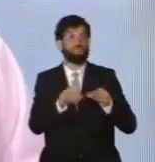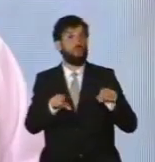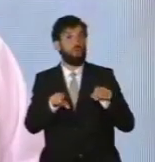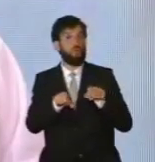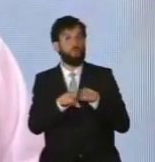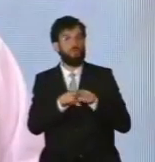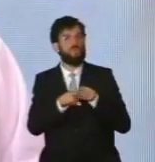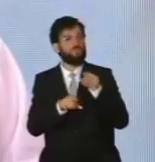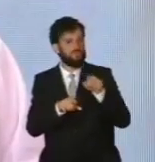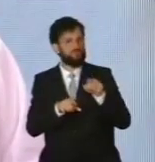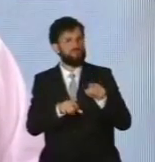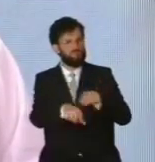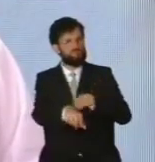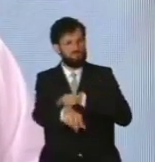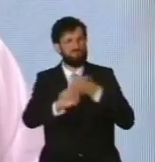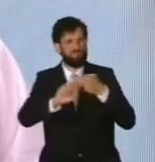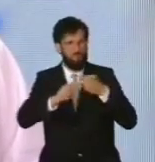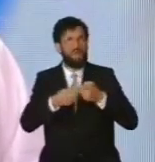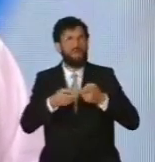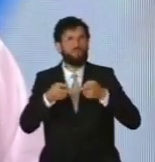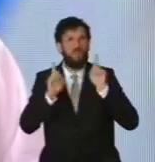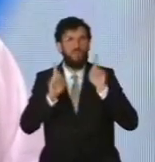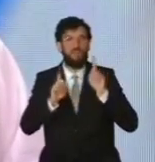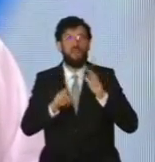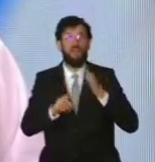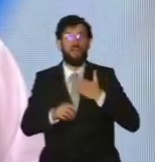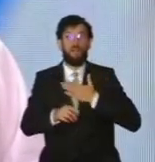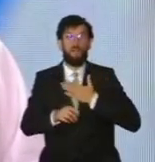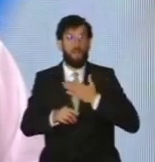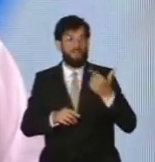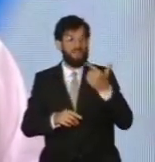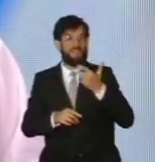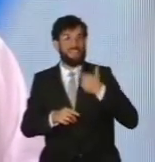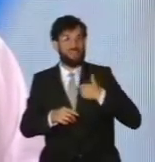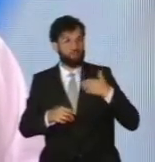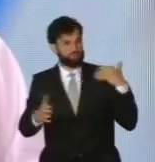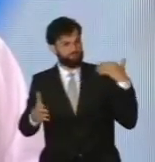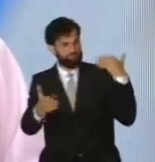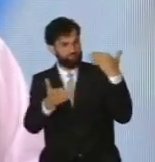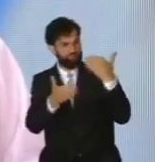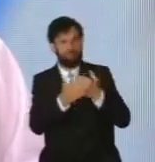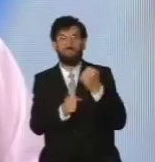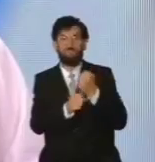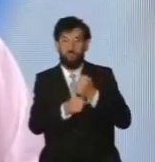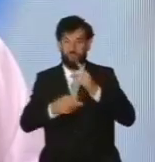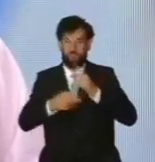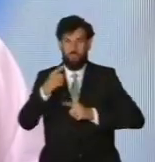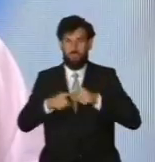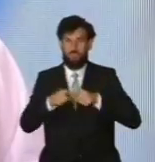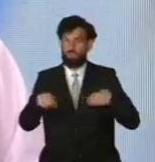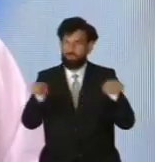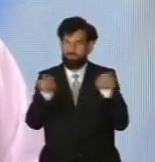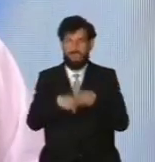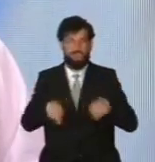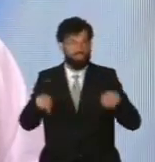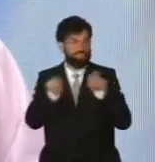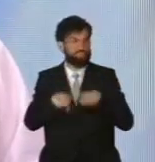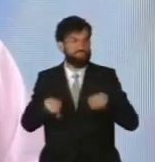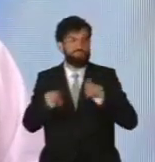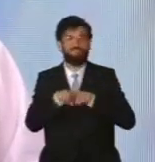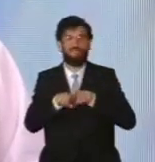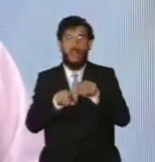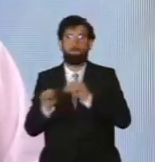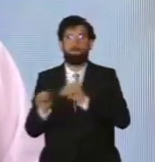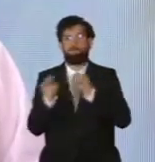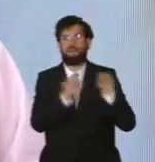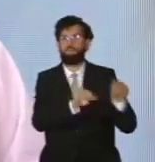To je dlhodobý problém Slovenské republiky, že tu 20 rokov vládnu títo štandardní politici. Sú to tí istí ľudia, točia sa ako na kolo, točí len menia značky,